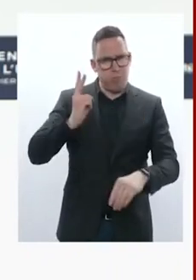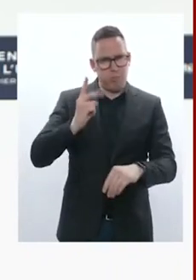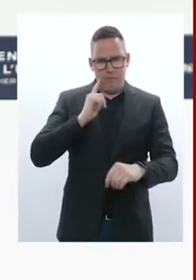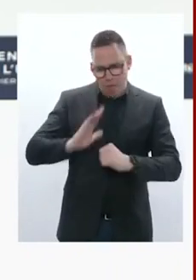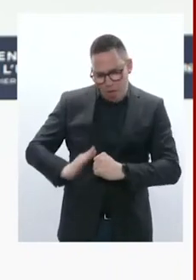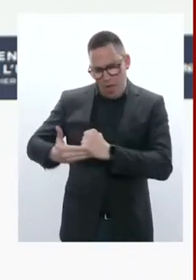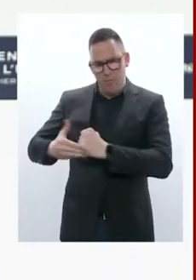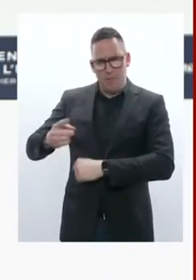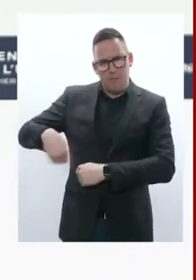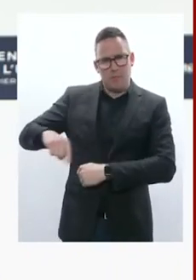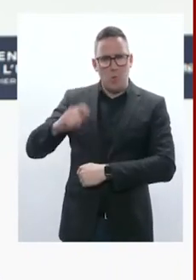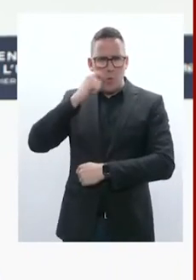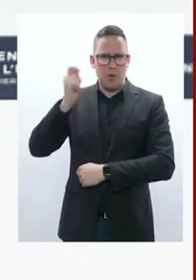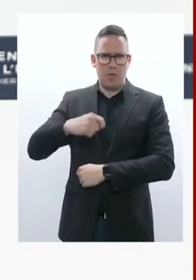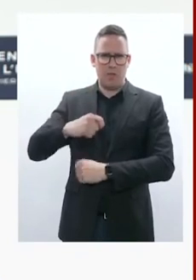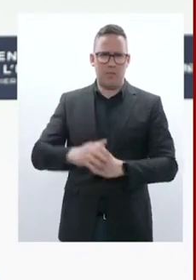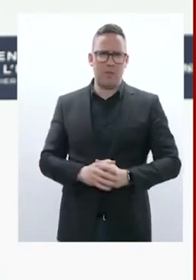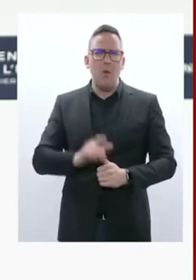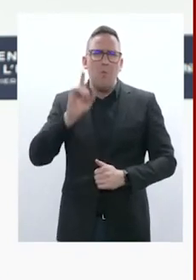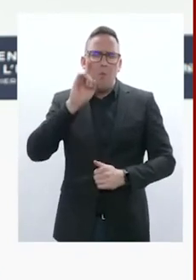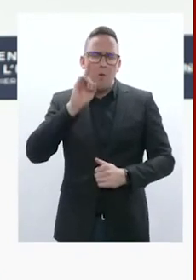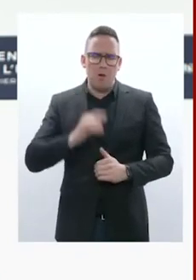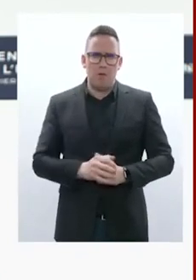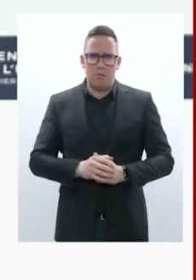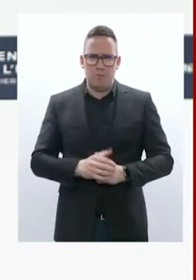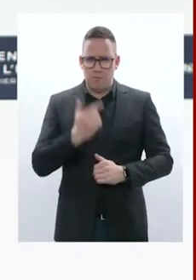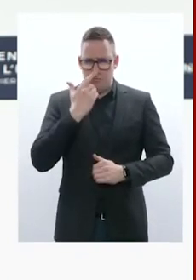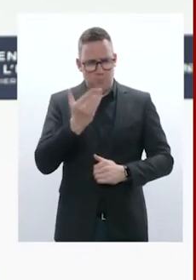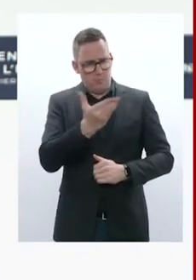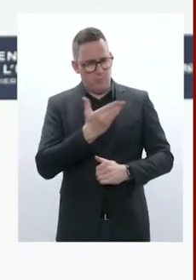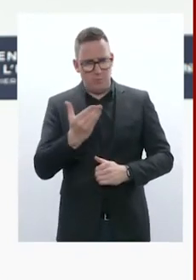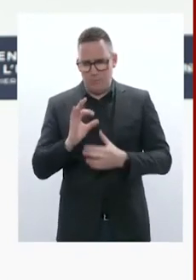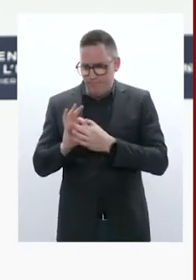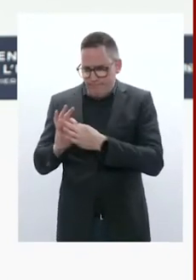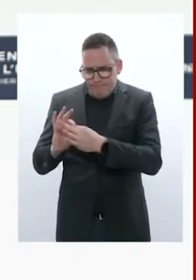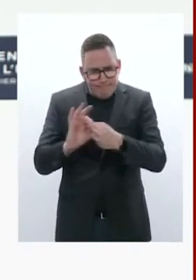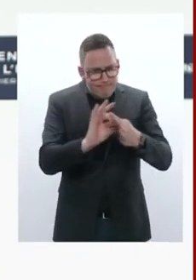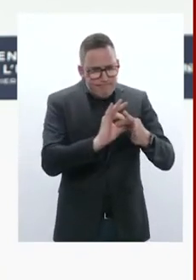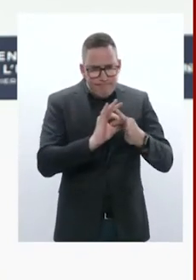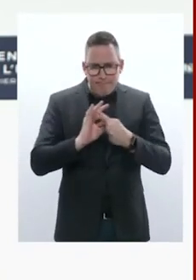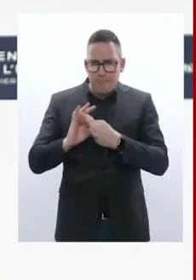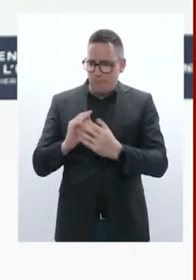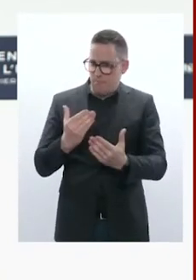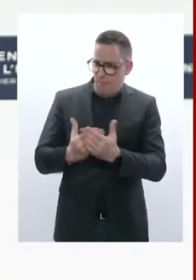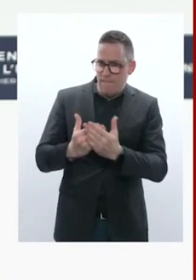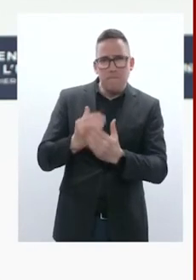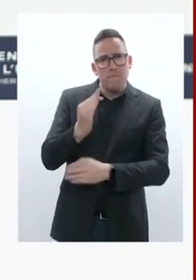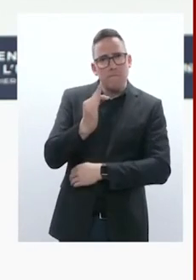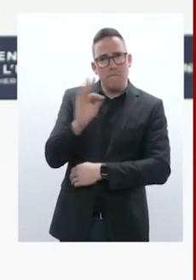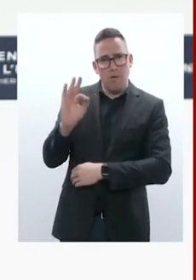l'ensemble des alliés qui sont prêts à le faire, c'est le cas de la France, seront là résolument,